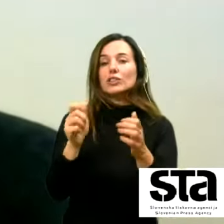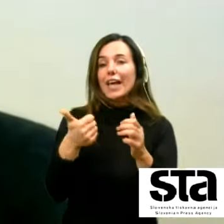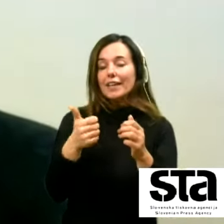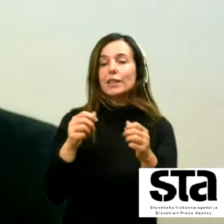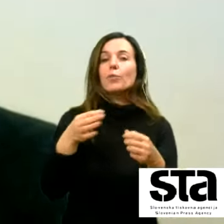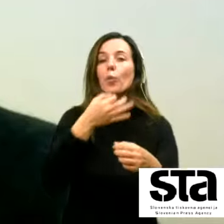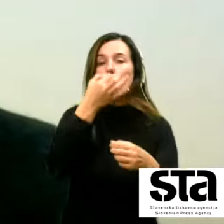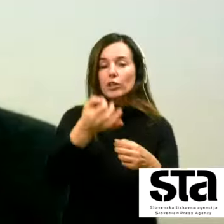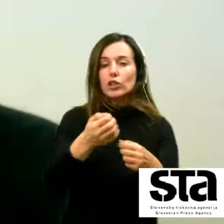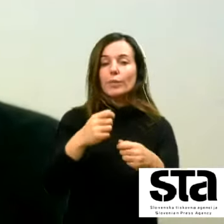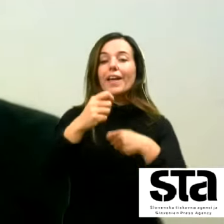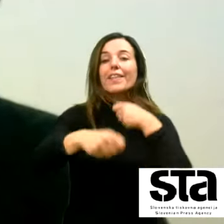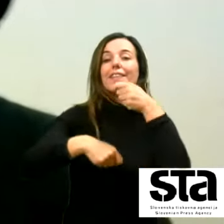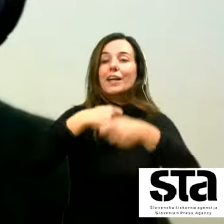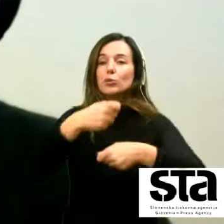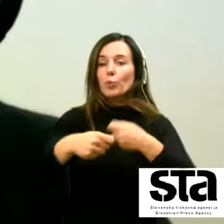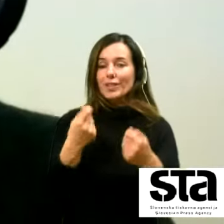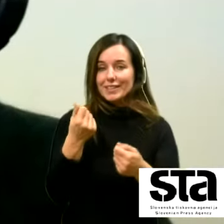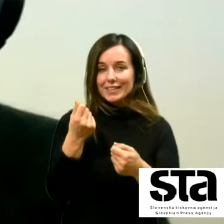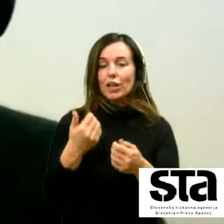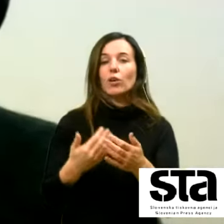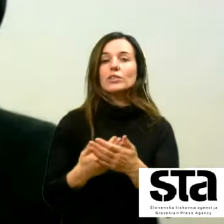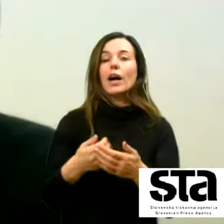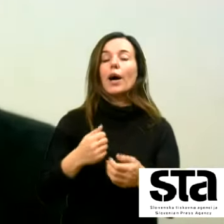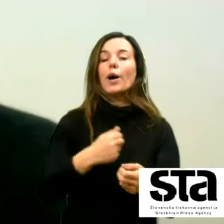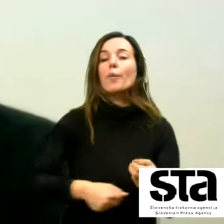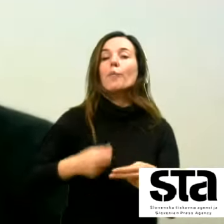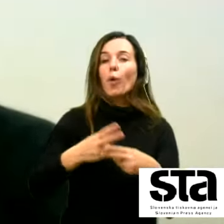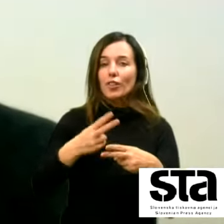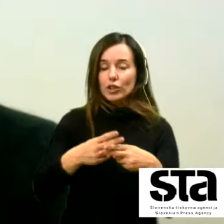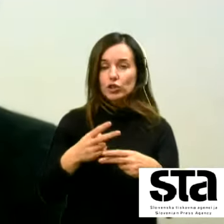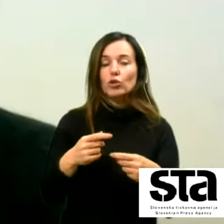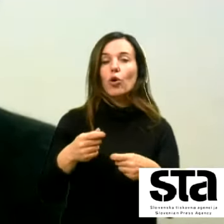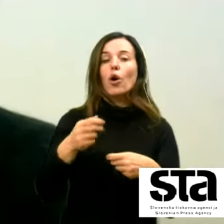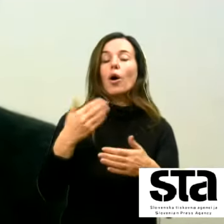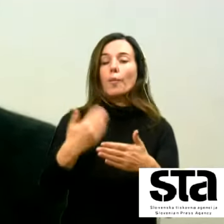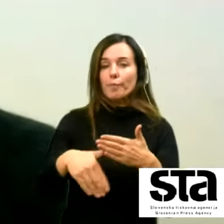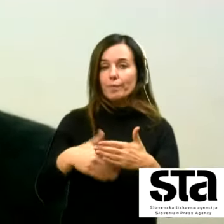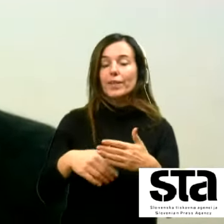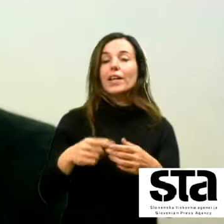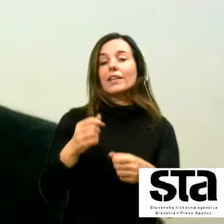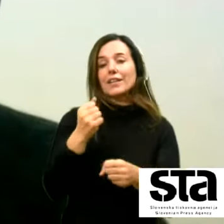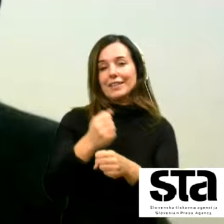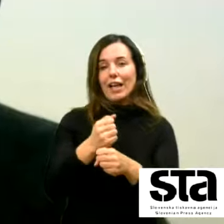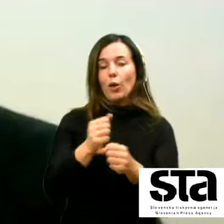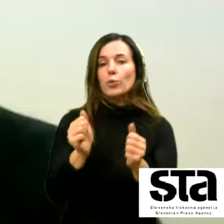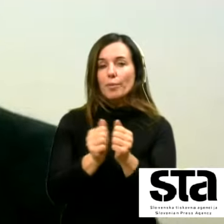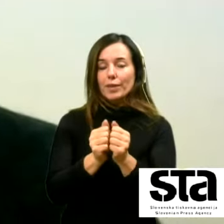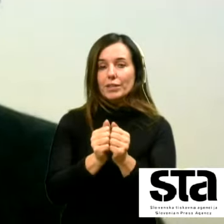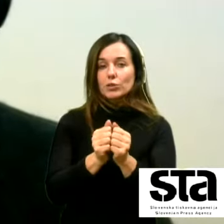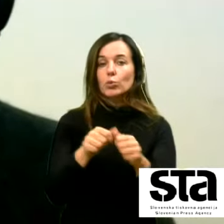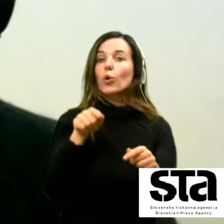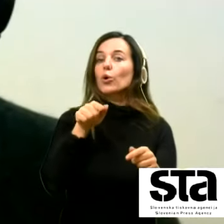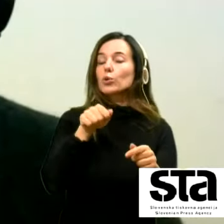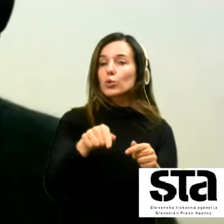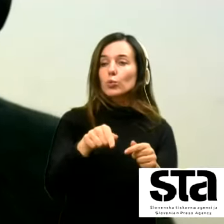nadomestila za bolniško odsotnost v primeru okužbe na delovnem mestu tukaj nekako